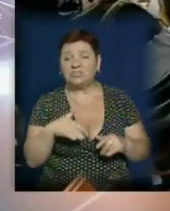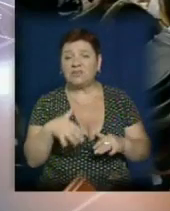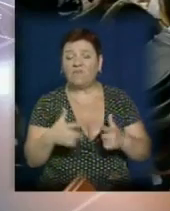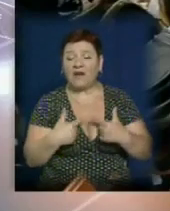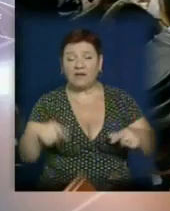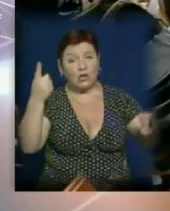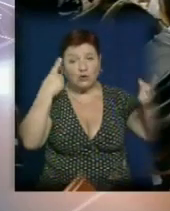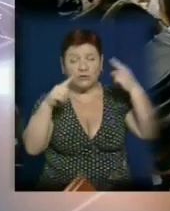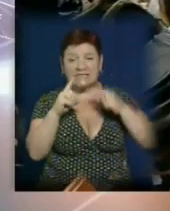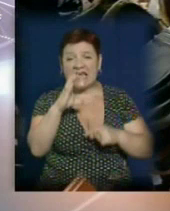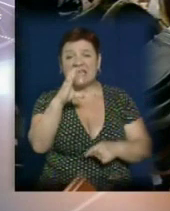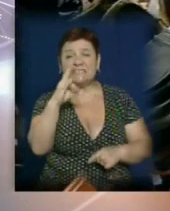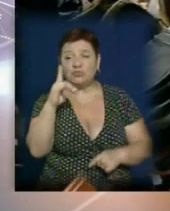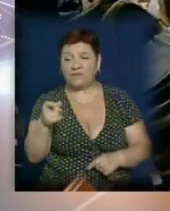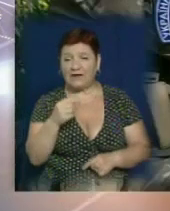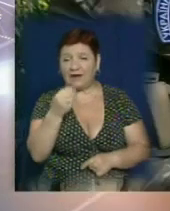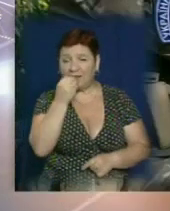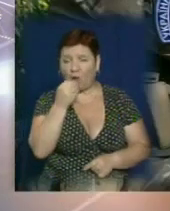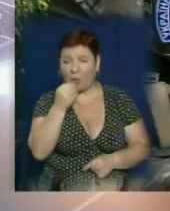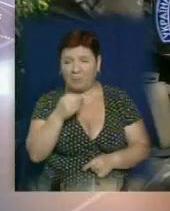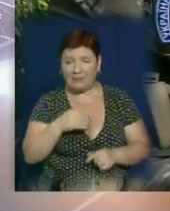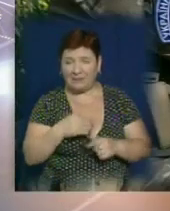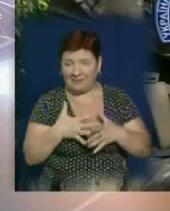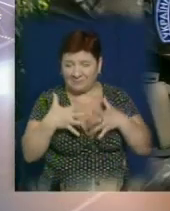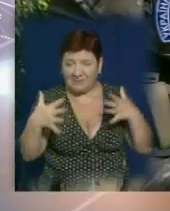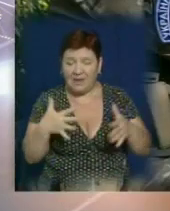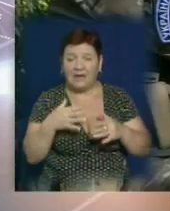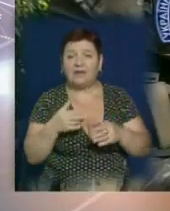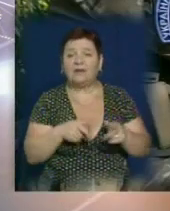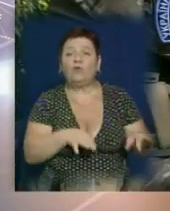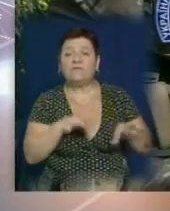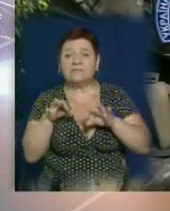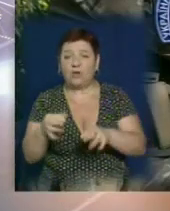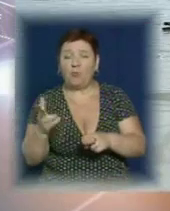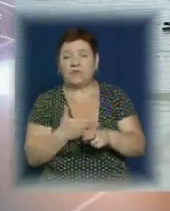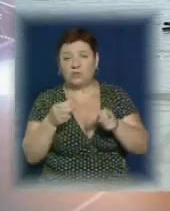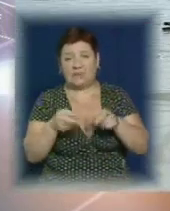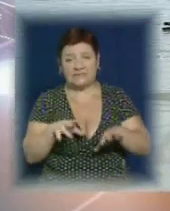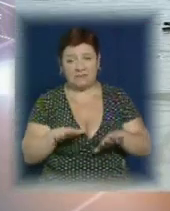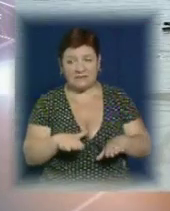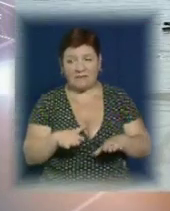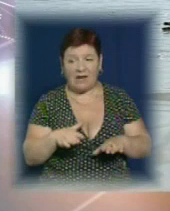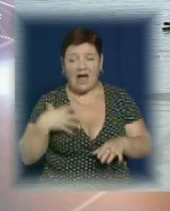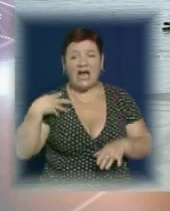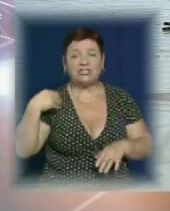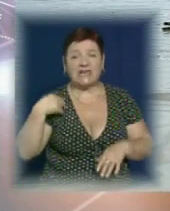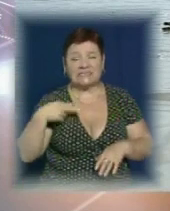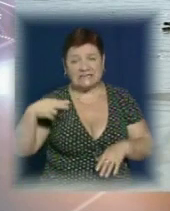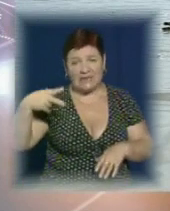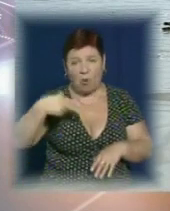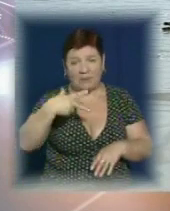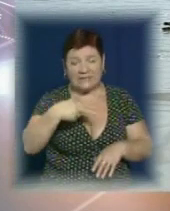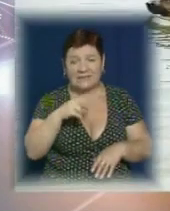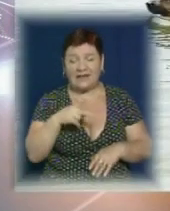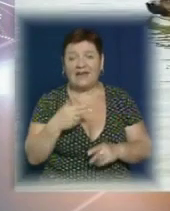чудес. Січовики відкормили, постраждали вівчарку та вивезли її в безпечне місце. Шерсті зрізали образливий напис. Тепер